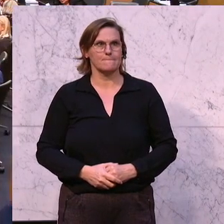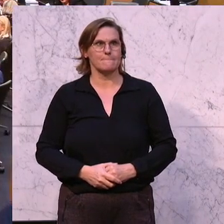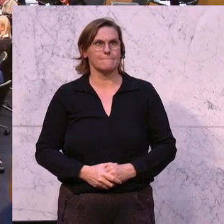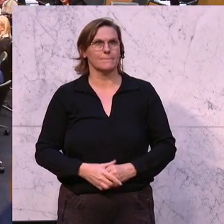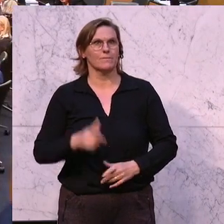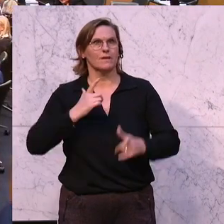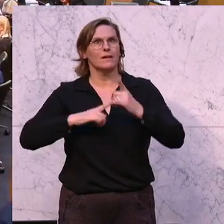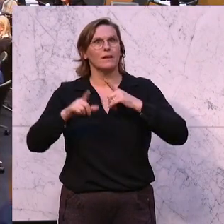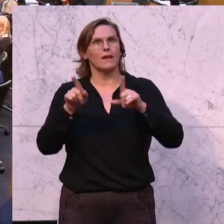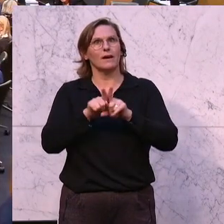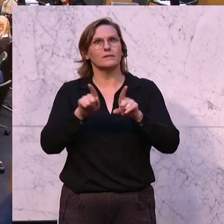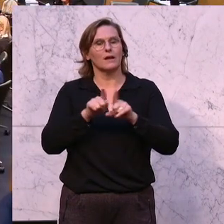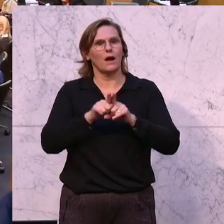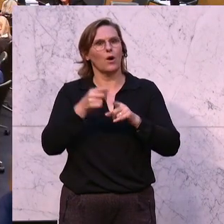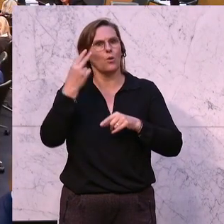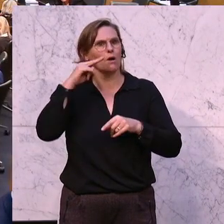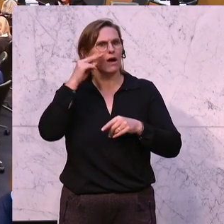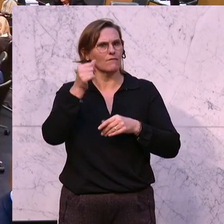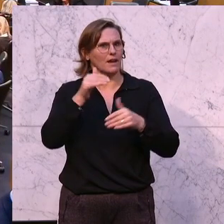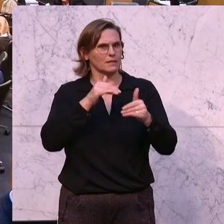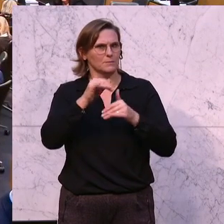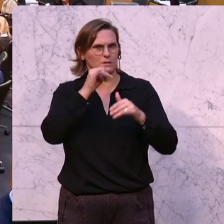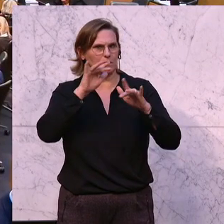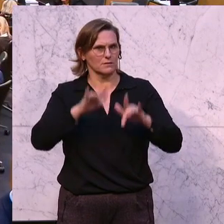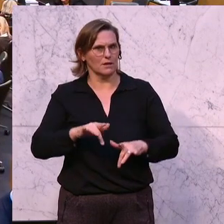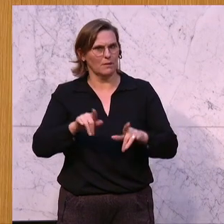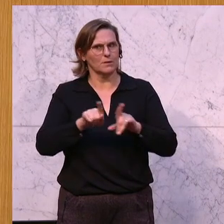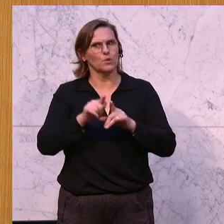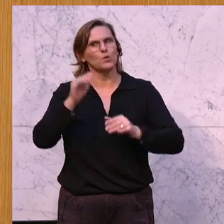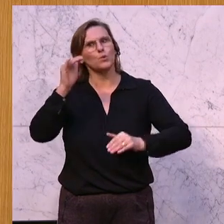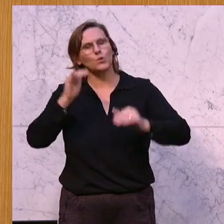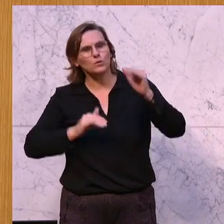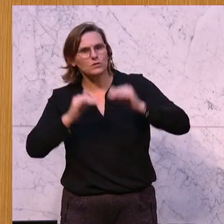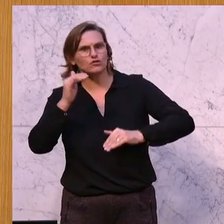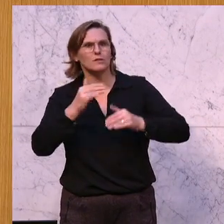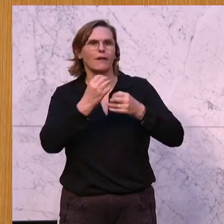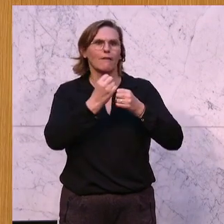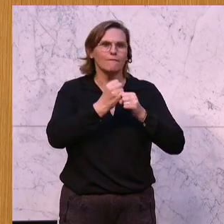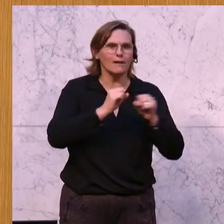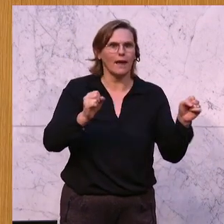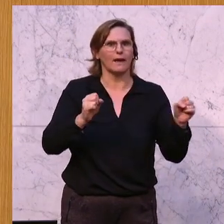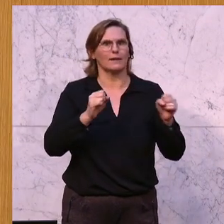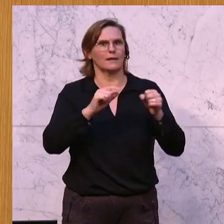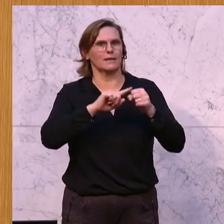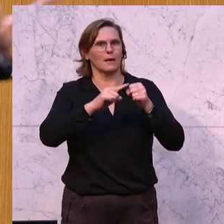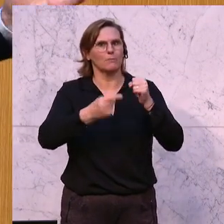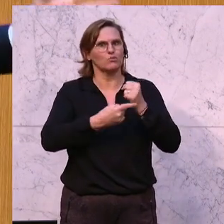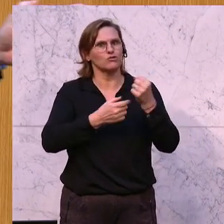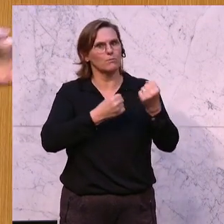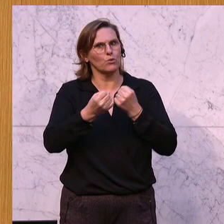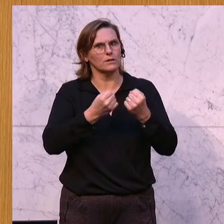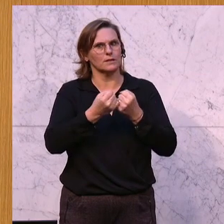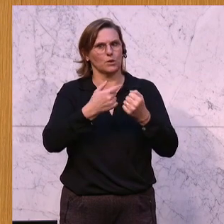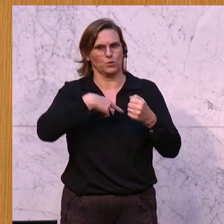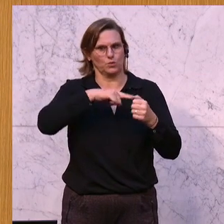Und leider ist der Herr Finanzminister nicht mehr da, aber das ist der Unterschied zwischen einer freiheitlichen Budgetpolitik und überhaupt einem freiheitlich-politischen Ansatz und dem, was diese